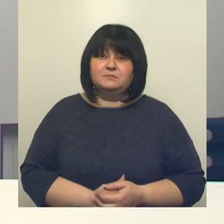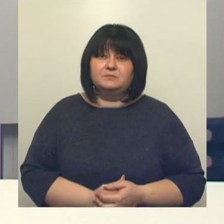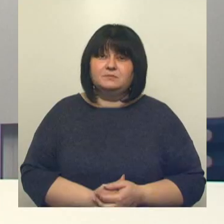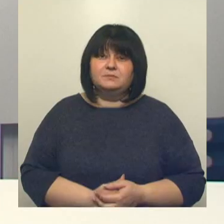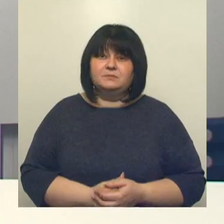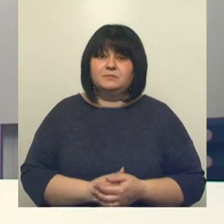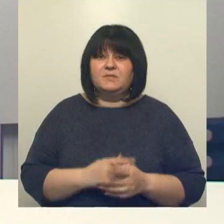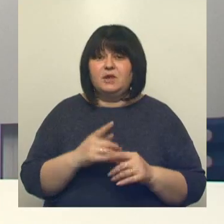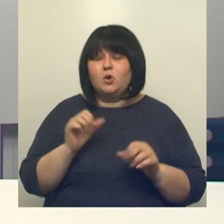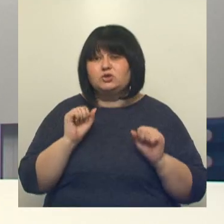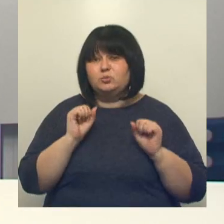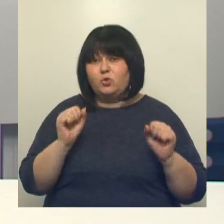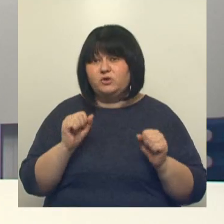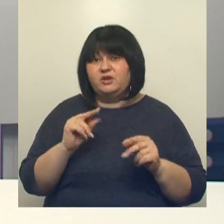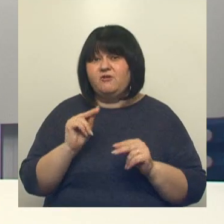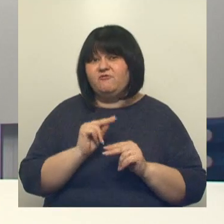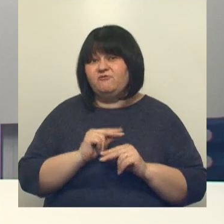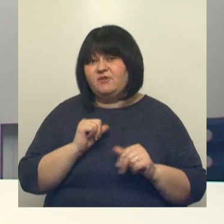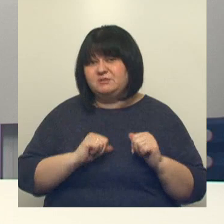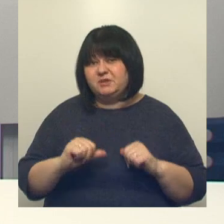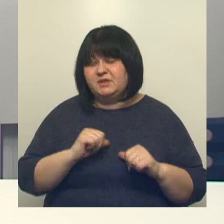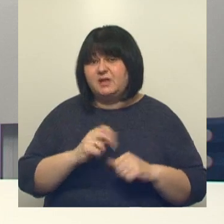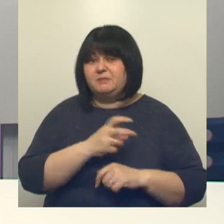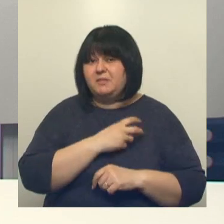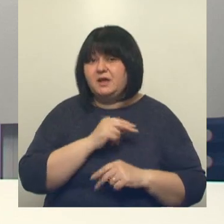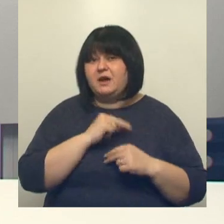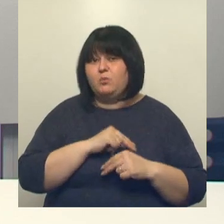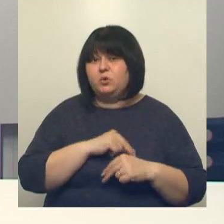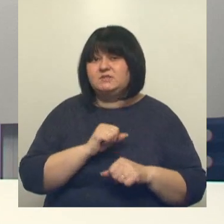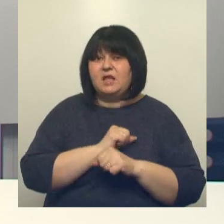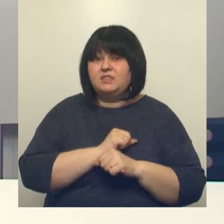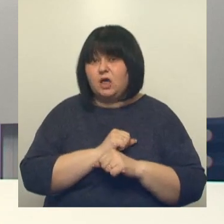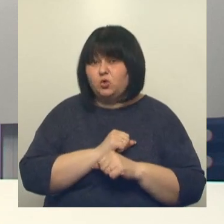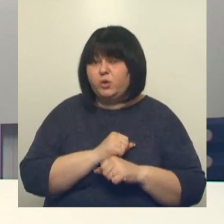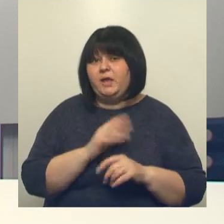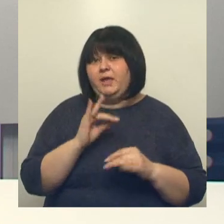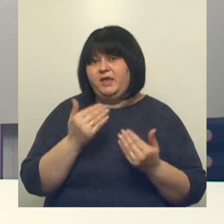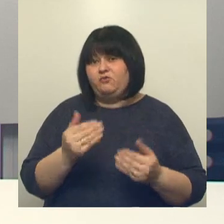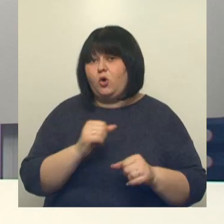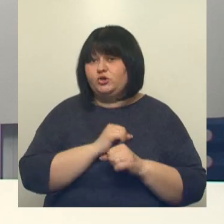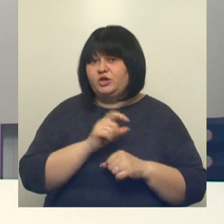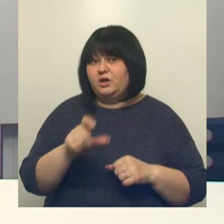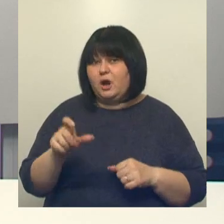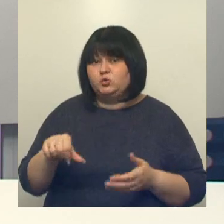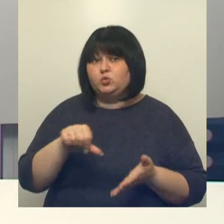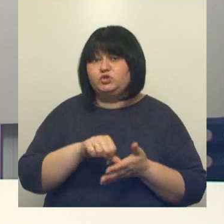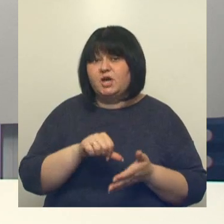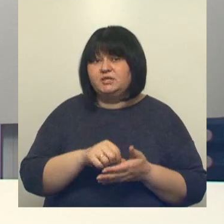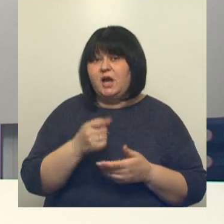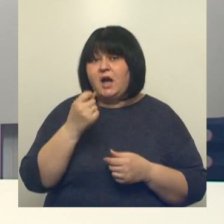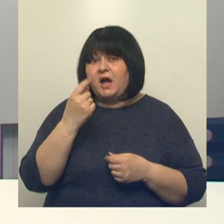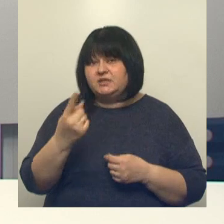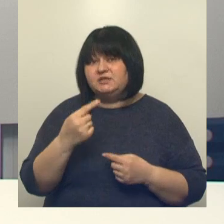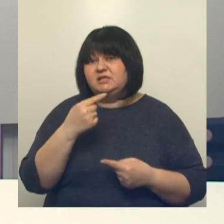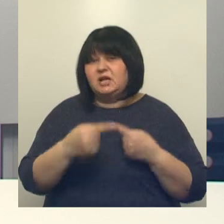И о спорте. Воспитатели, медики, работники санаторий и даже его отдыхающие. Участниками 11-й уже